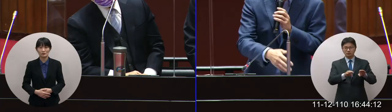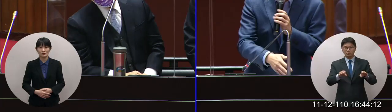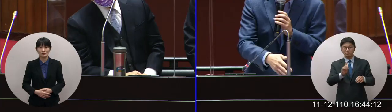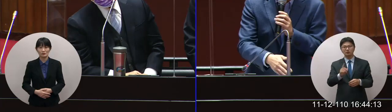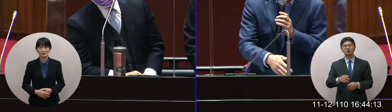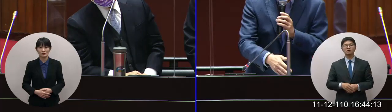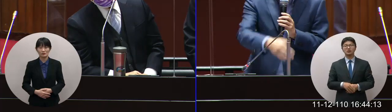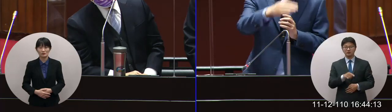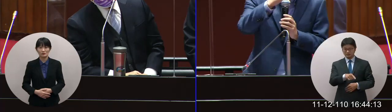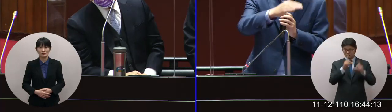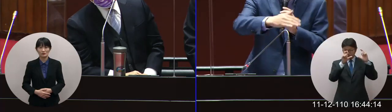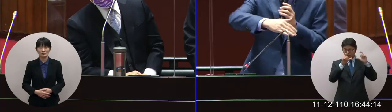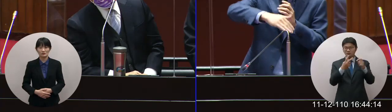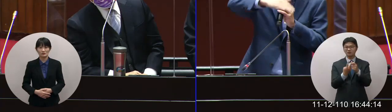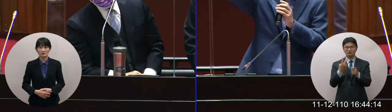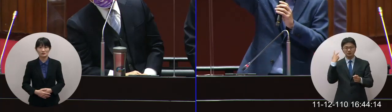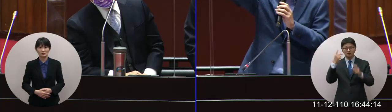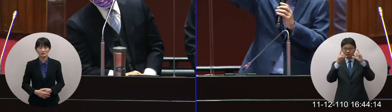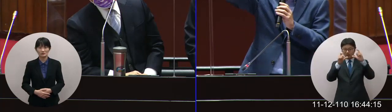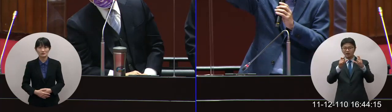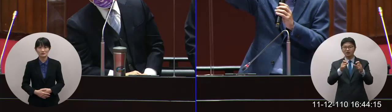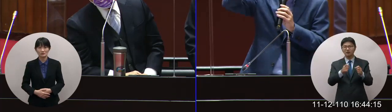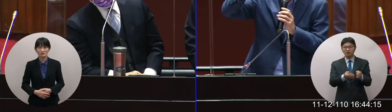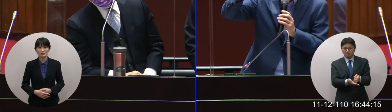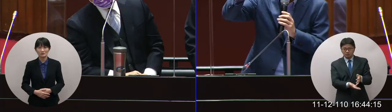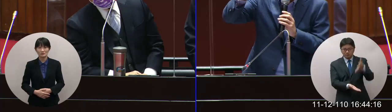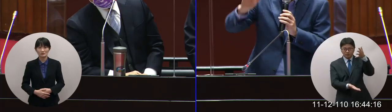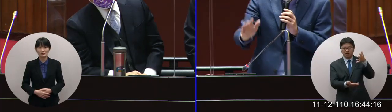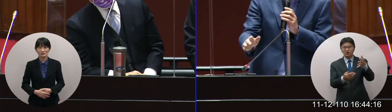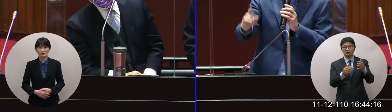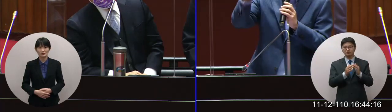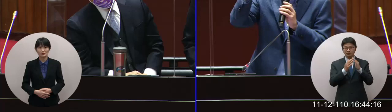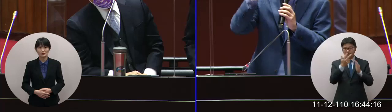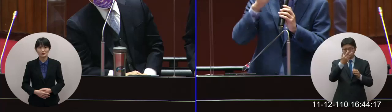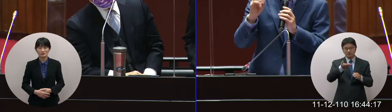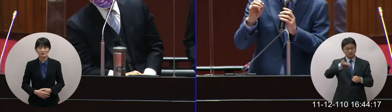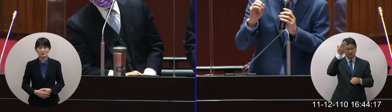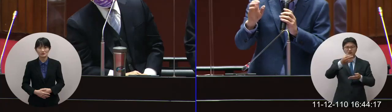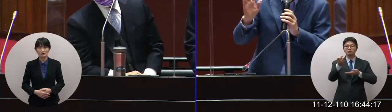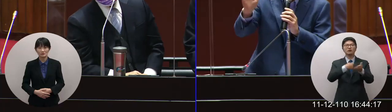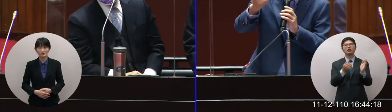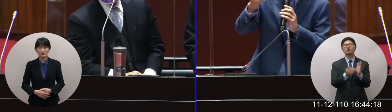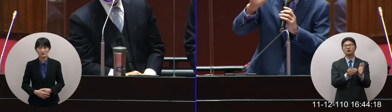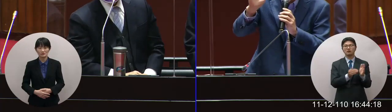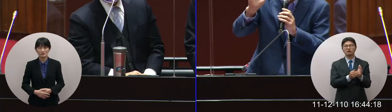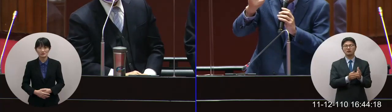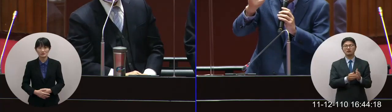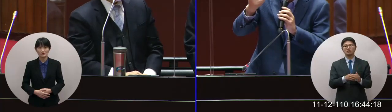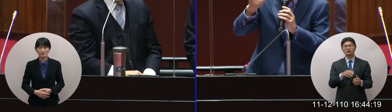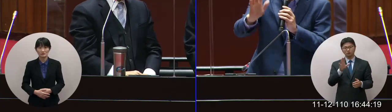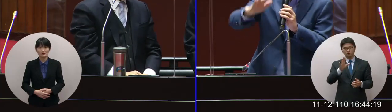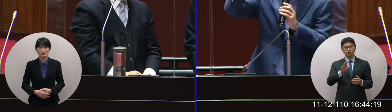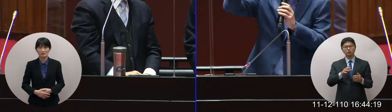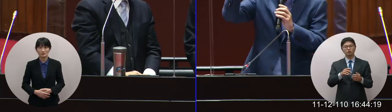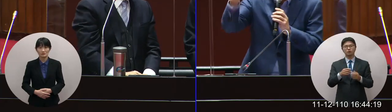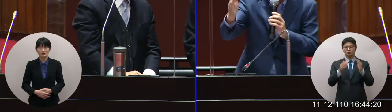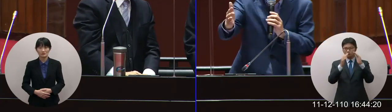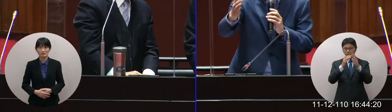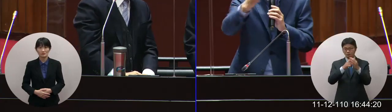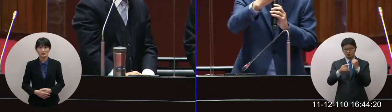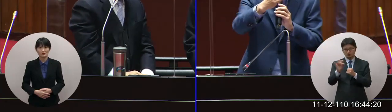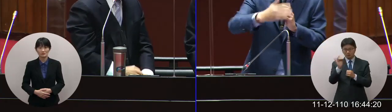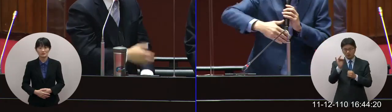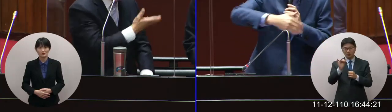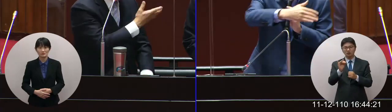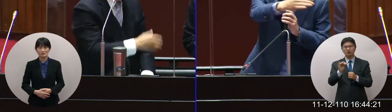開始市營運了七樓以上全部賣掉全部賣掉大概有100戶沒有停車位就是說每天